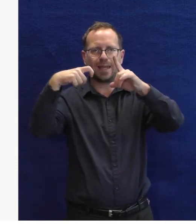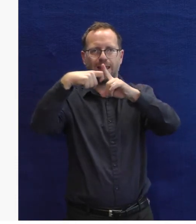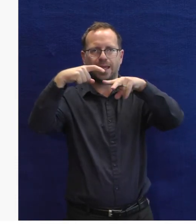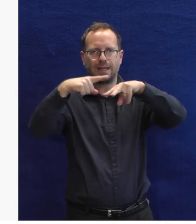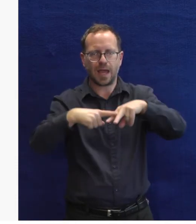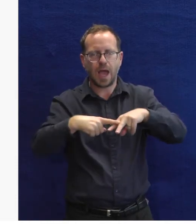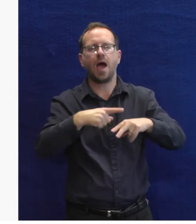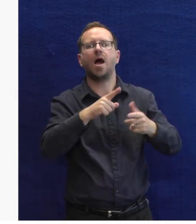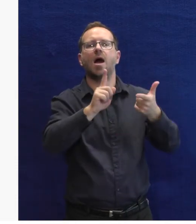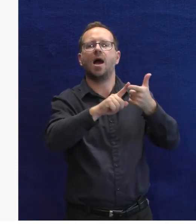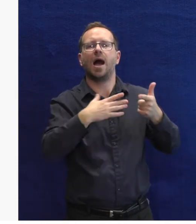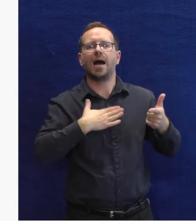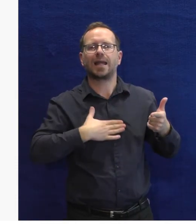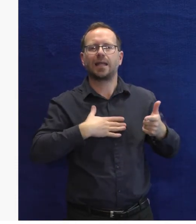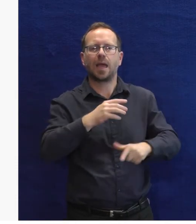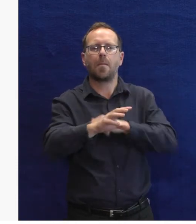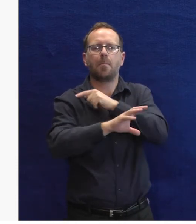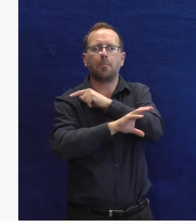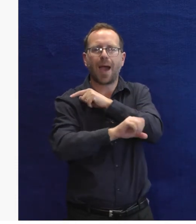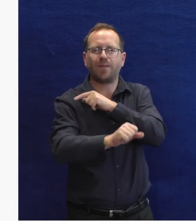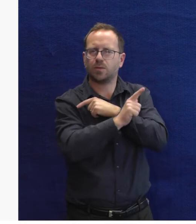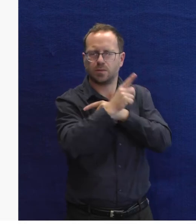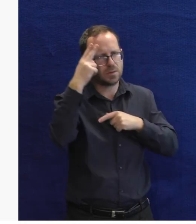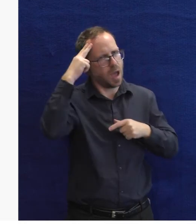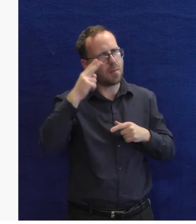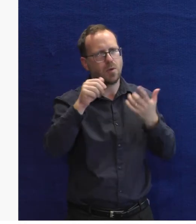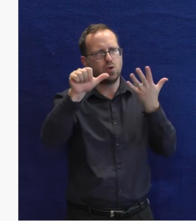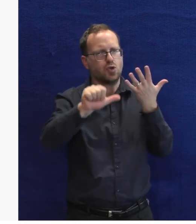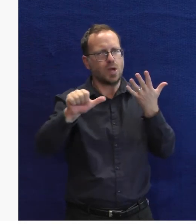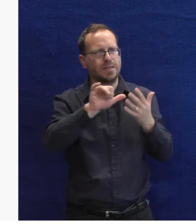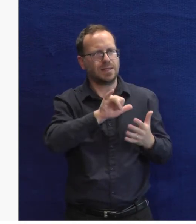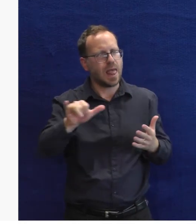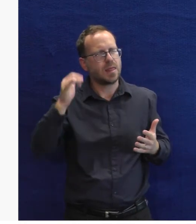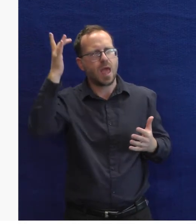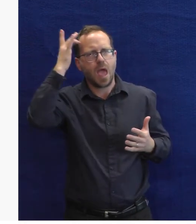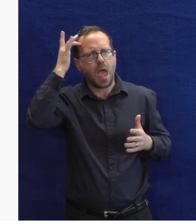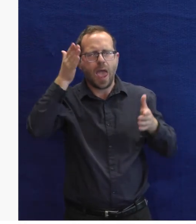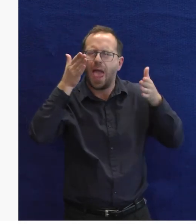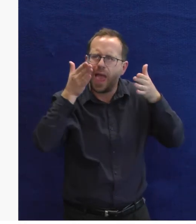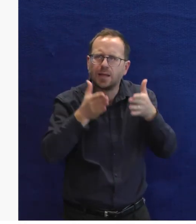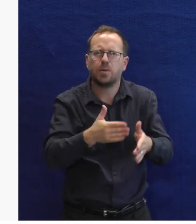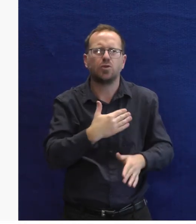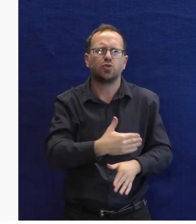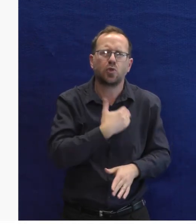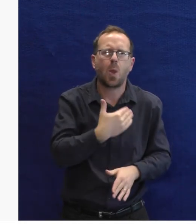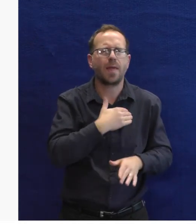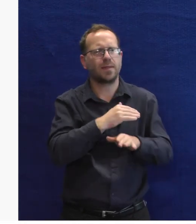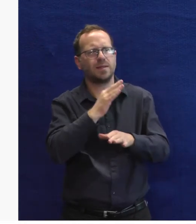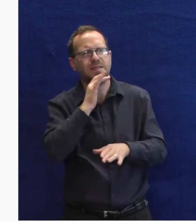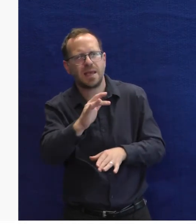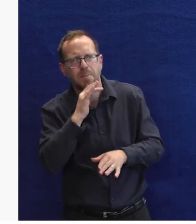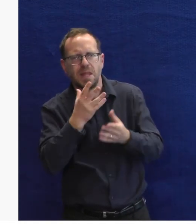přístupnosti přes seznám. Bývalý kolega Radka Pavlíčka, je v seznamu 6 let. řekl bych expert.